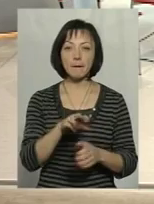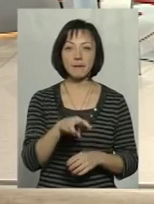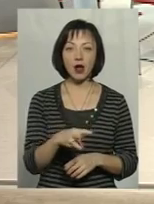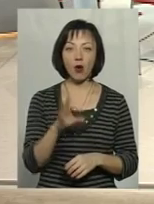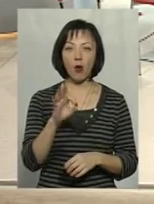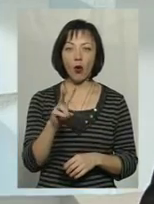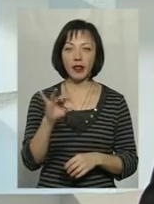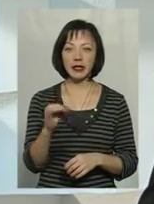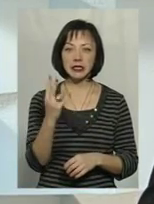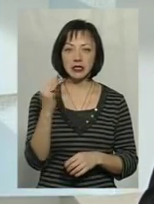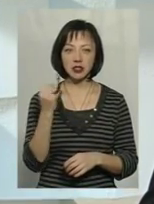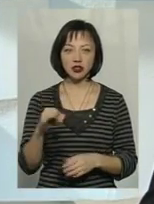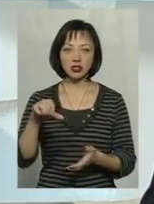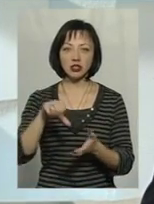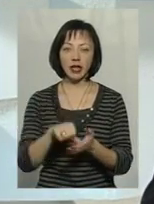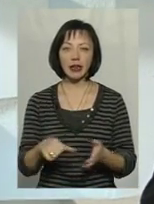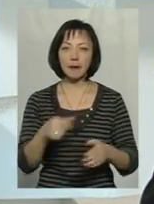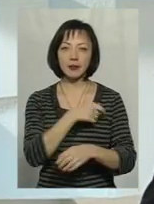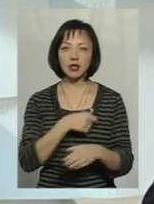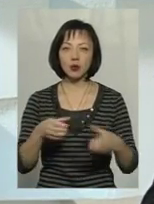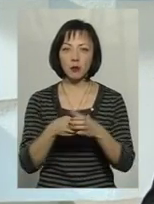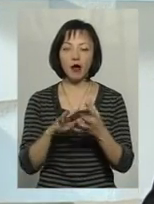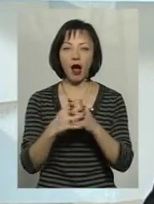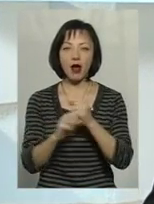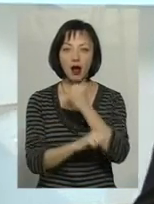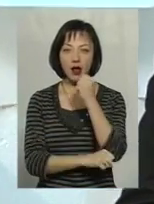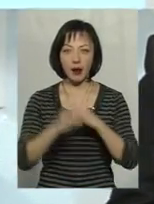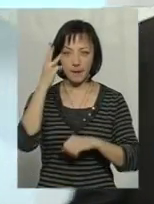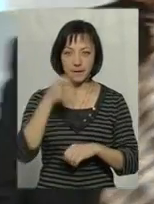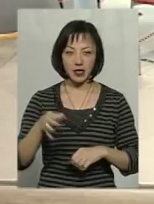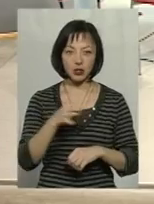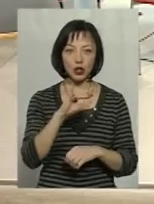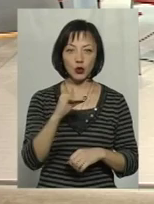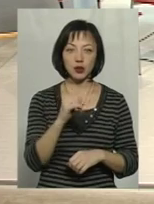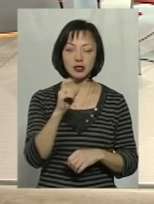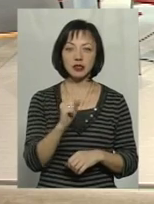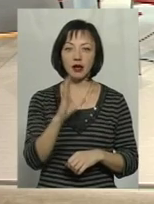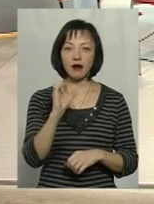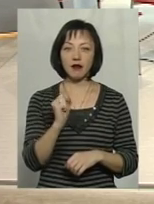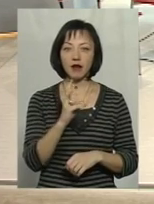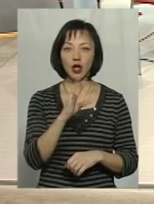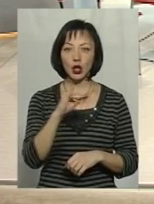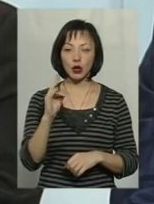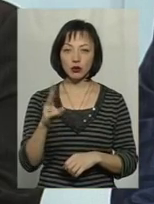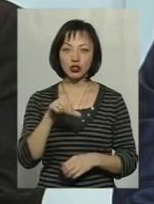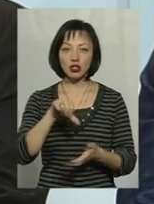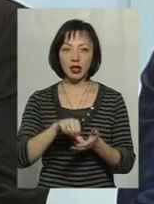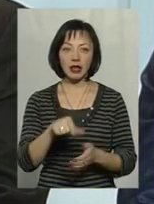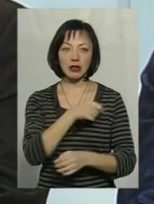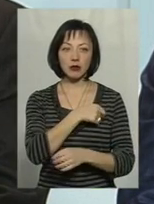Микола Олицький, член депутатської групи аграрії Хмельниччини, та Юрій Завальнюк, член депутатської групи підтримка